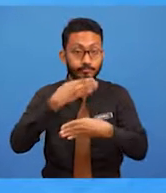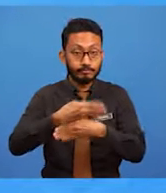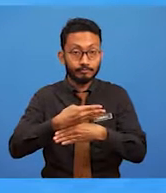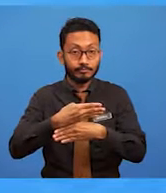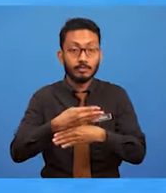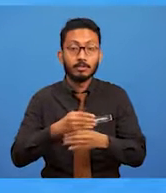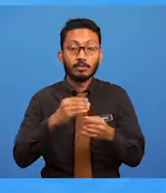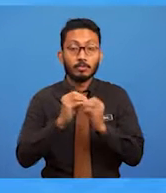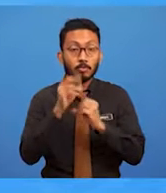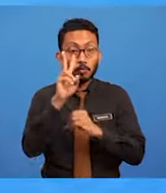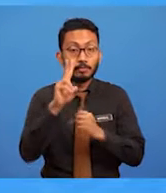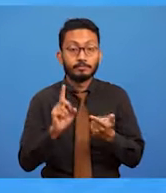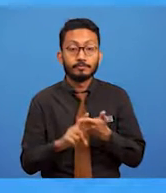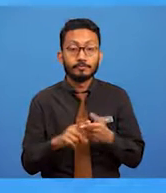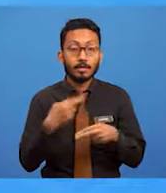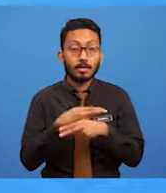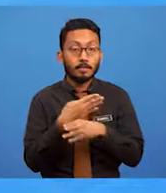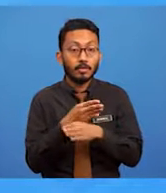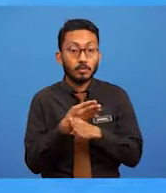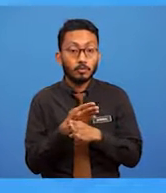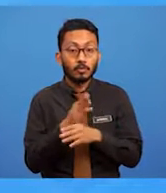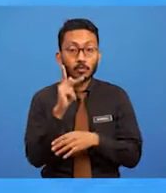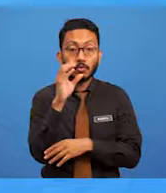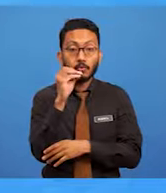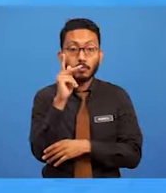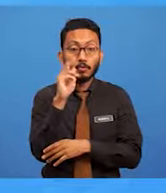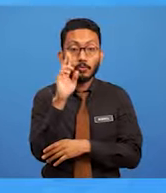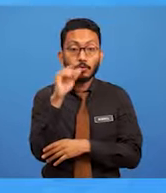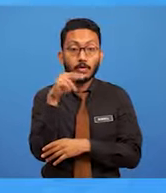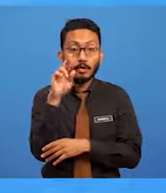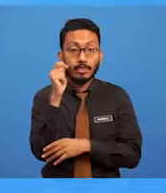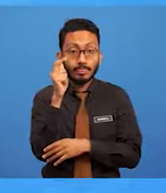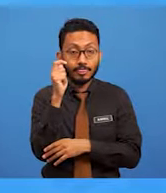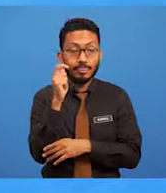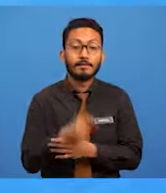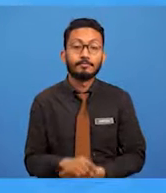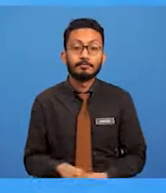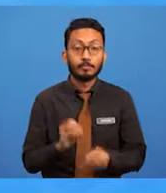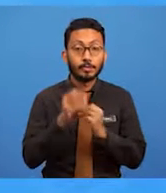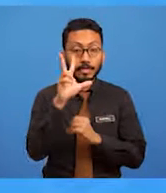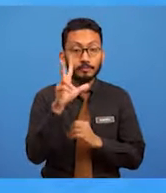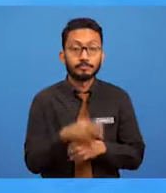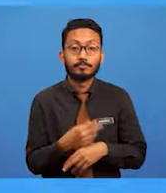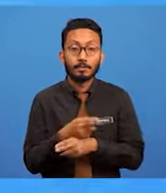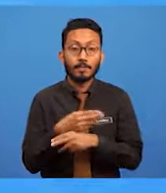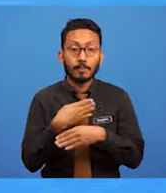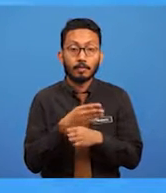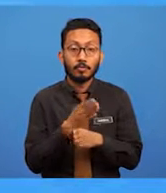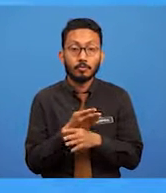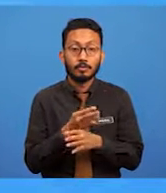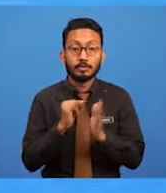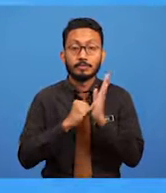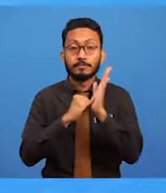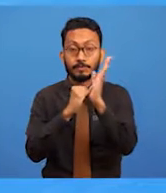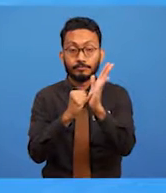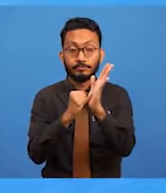kedua, reka bentuk korporat. Yang ketiga, reka bentuk pengiklanan. Dan